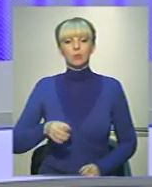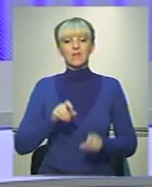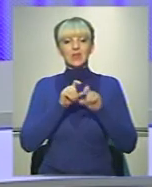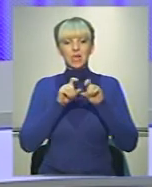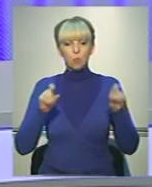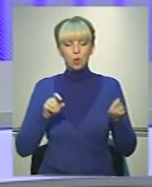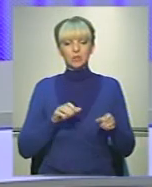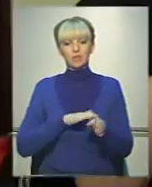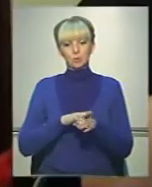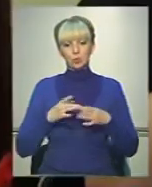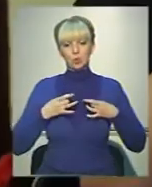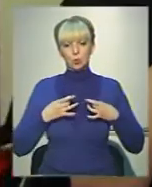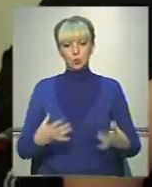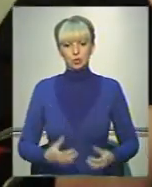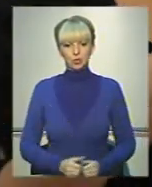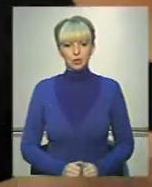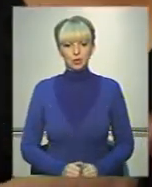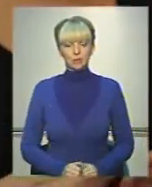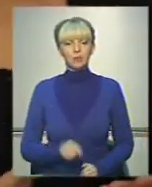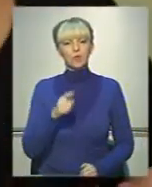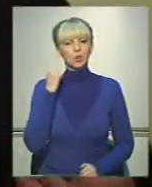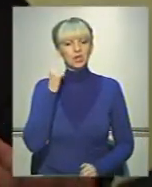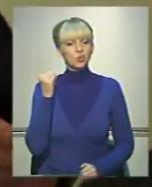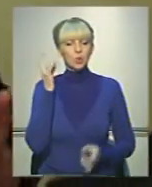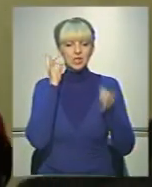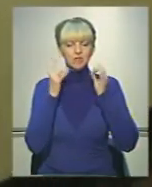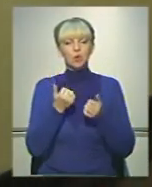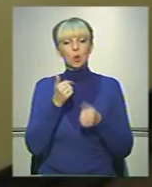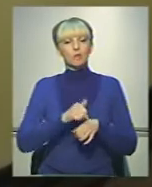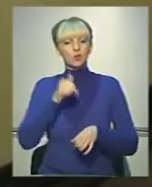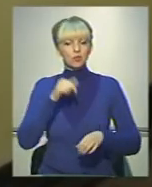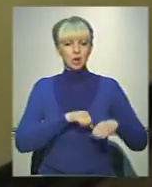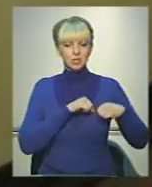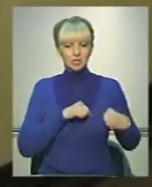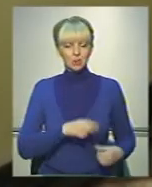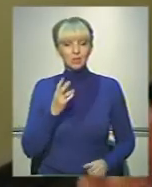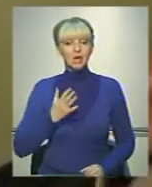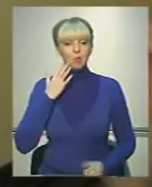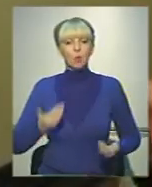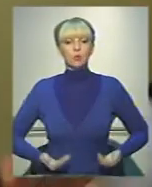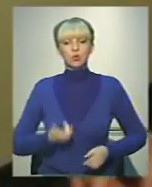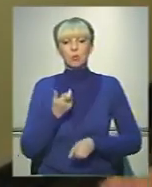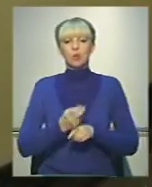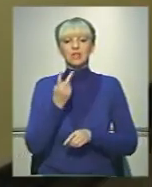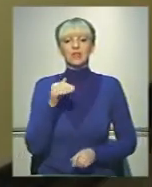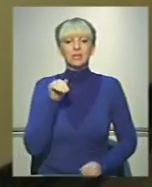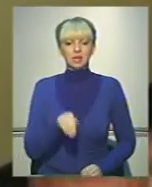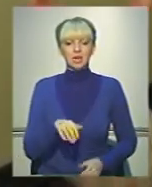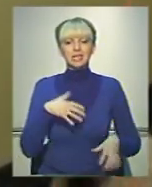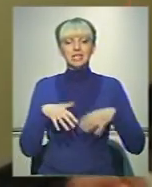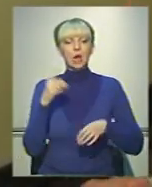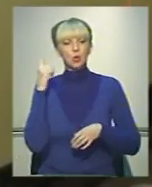відбулись урочистості. Вони не чують звуків, але добре відчувають серцем. На Буковині проживає понад дві тисячі